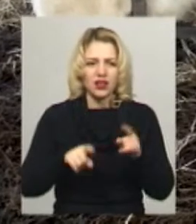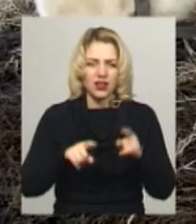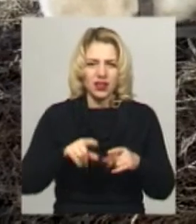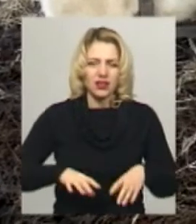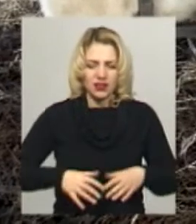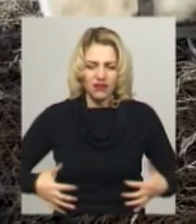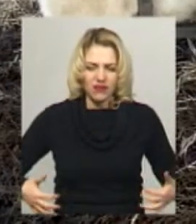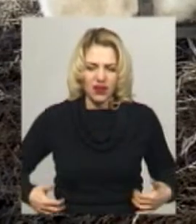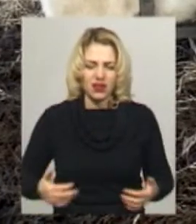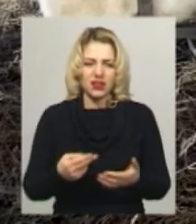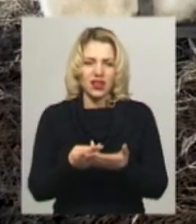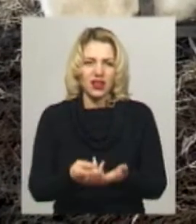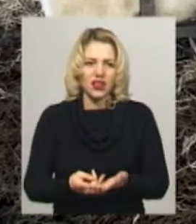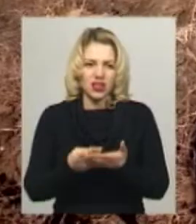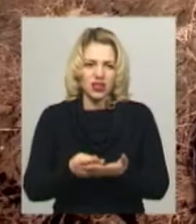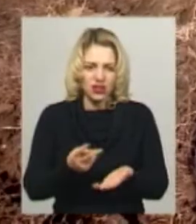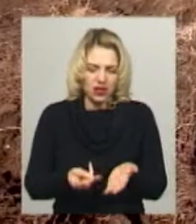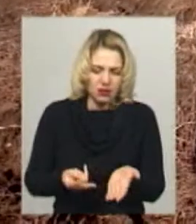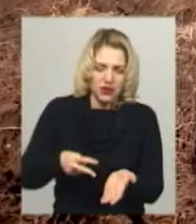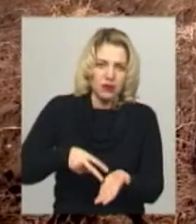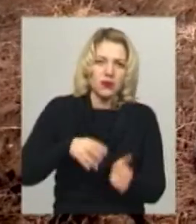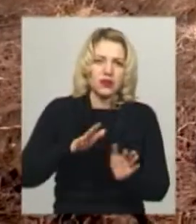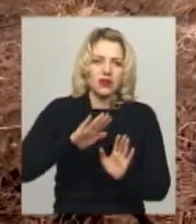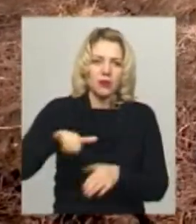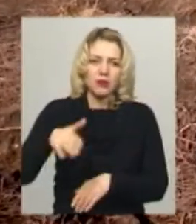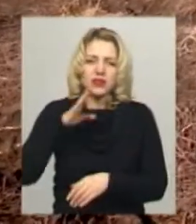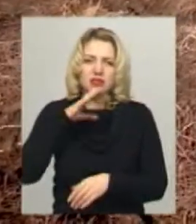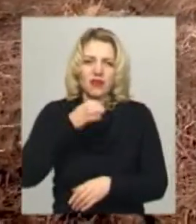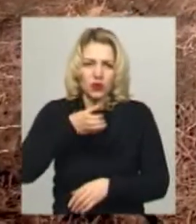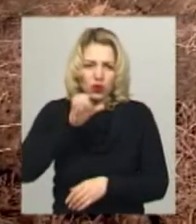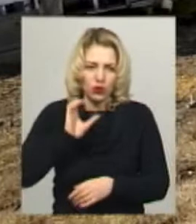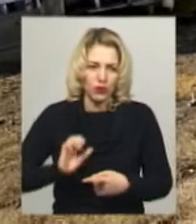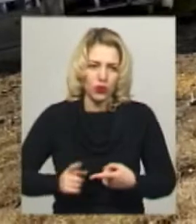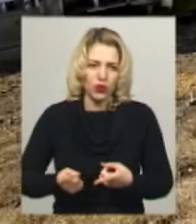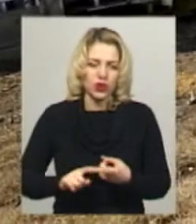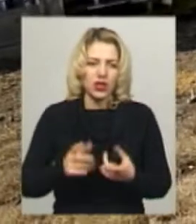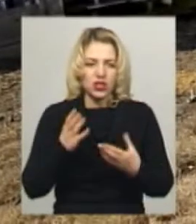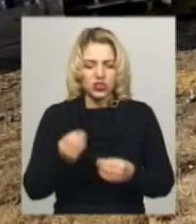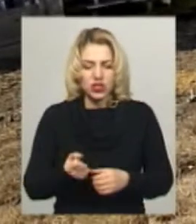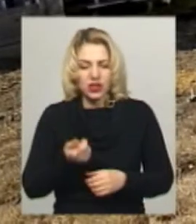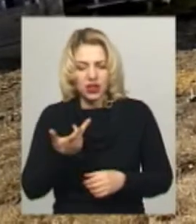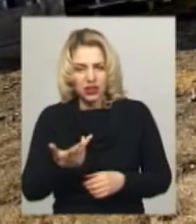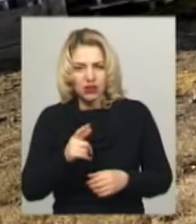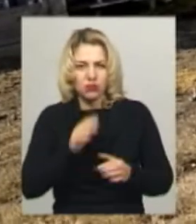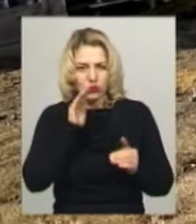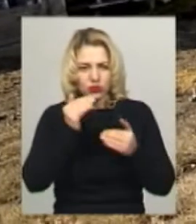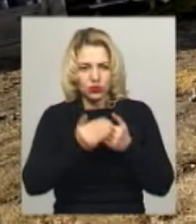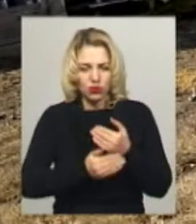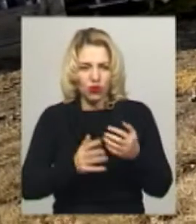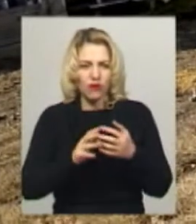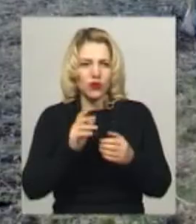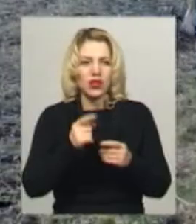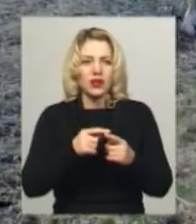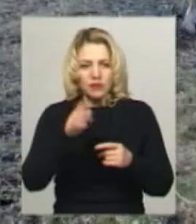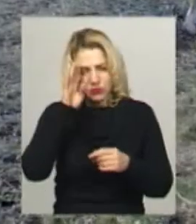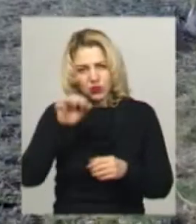землі і піднімаються тільки після водопою. Ще кілька коней знаходиться на ферми жителя Кам'янки Микола Везнюка. За його словами, Микола Речковський привів йому